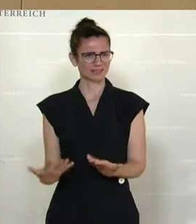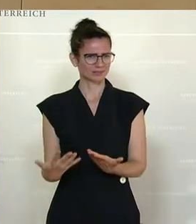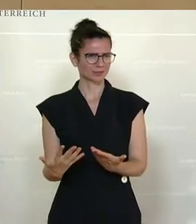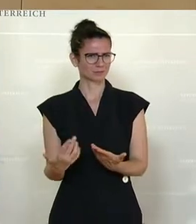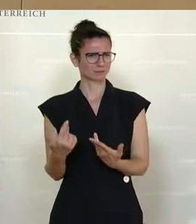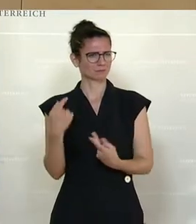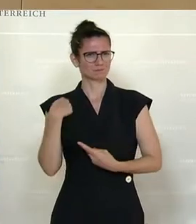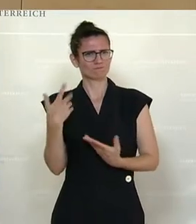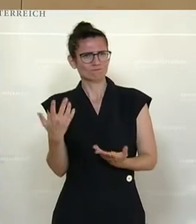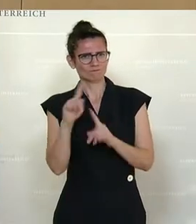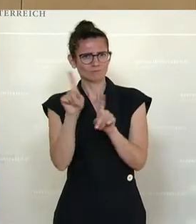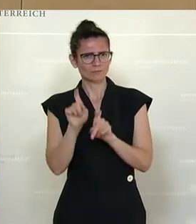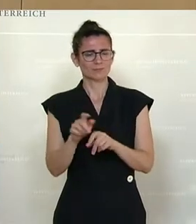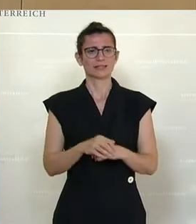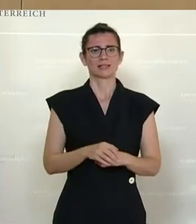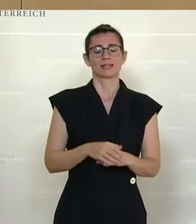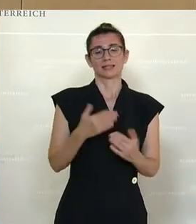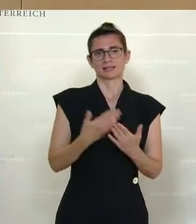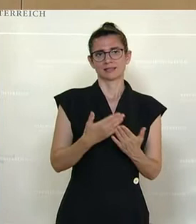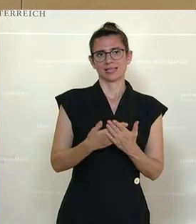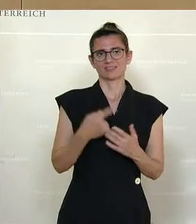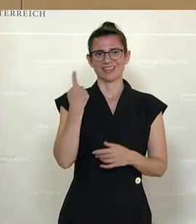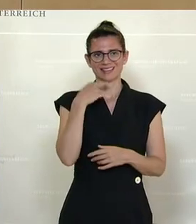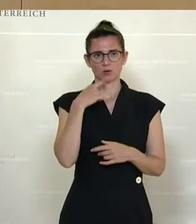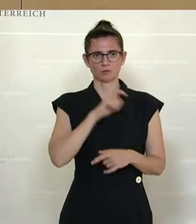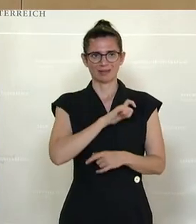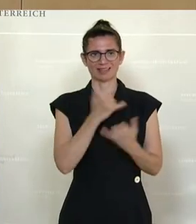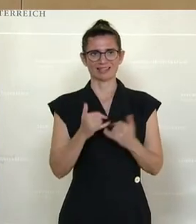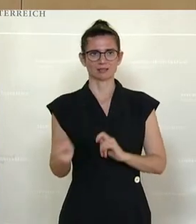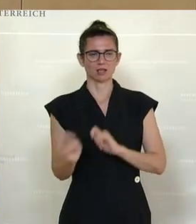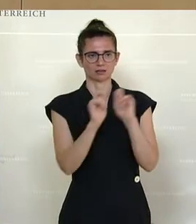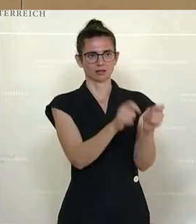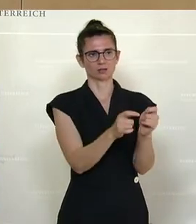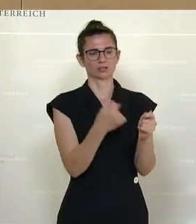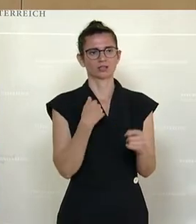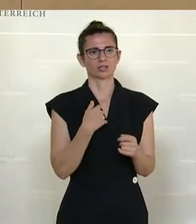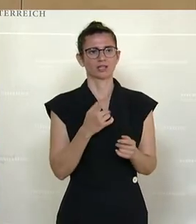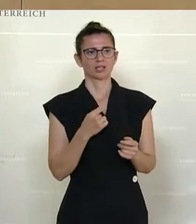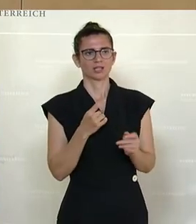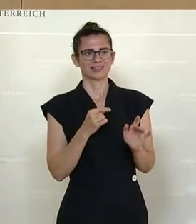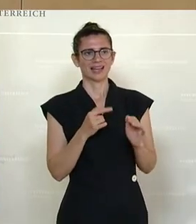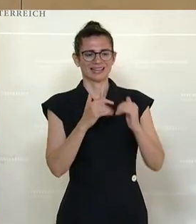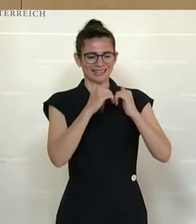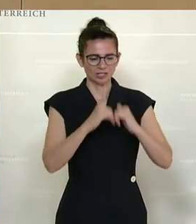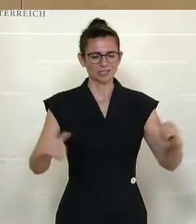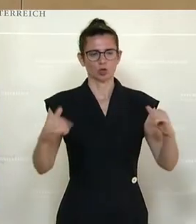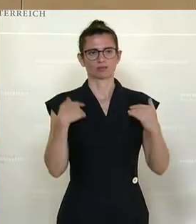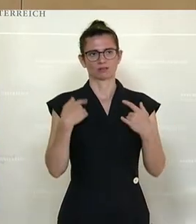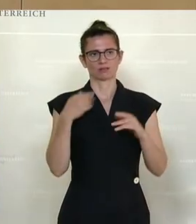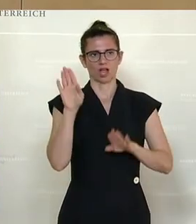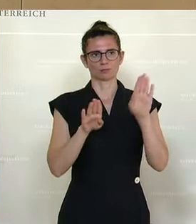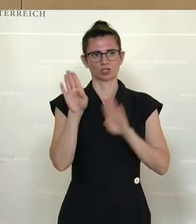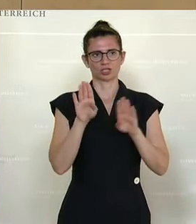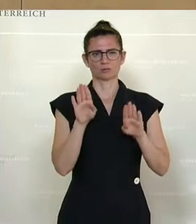Wir NEOS werden diesbezüglich den Antrag stellen auf abgesonderte Abstimmung, weil wir einfach der